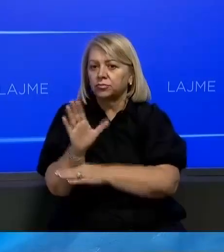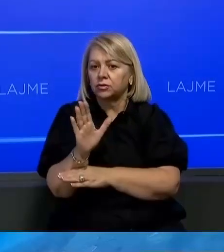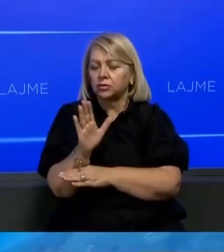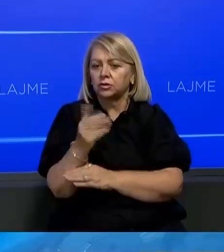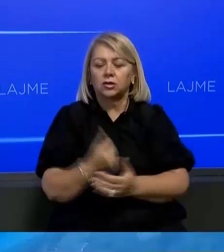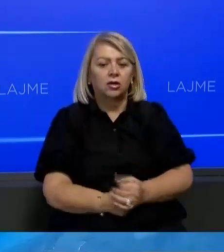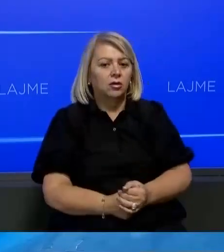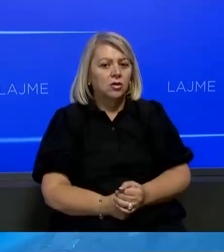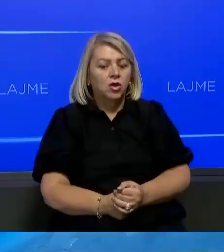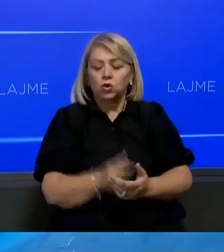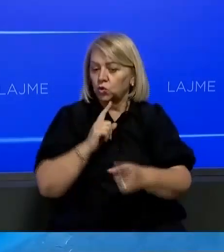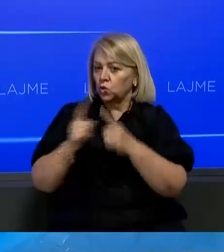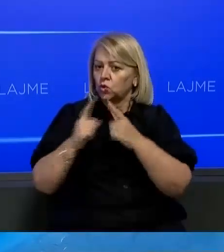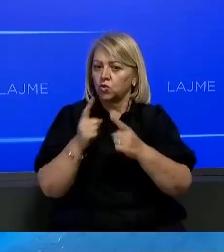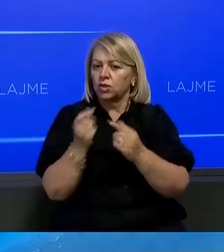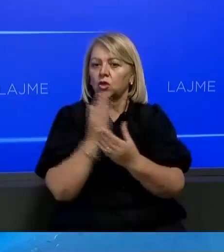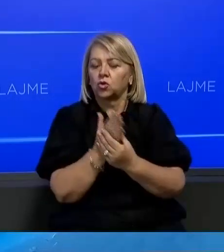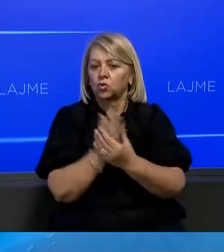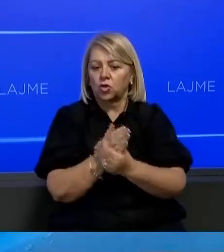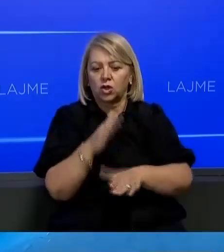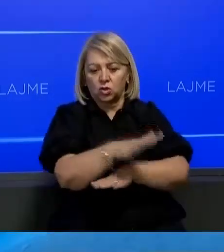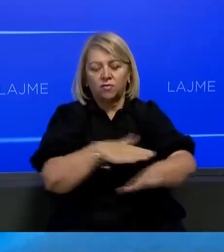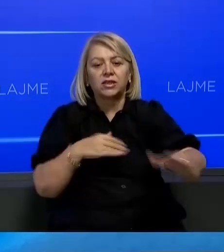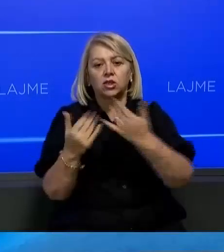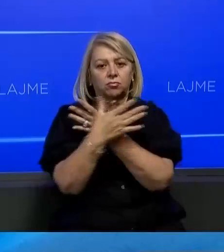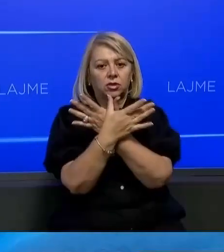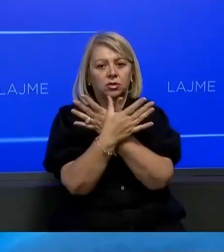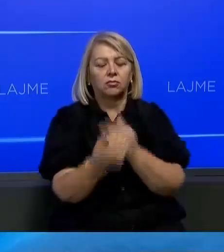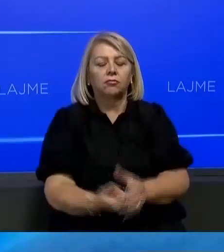kër është diskutuar kjo rezolut në kuvendin e Shqipëris.